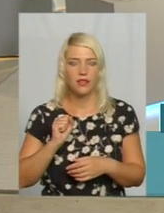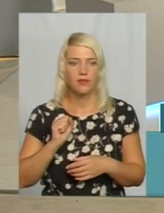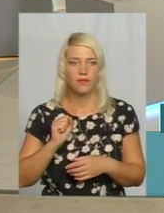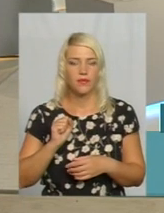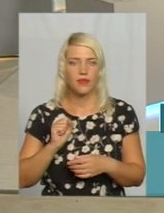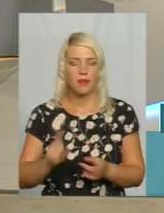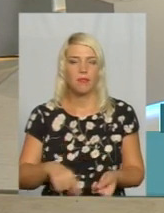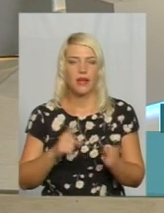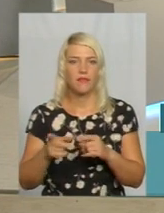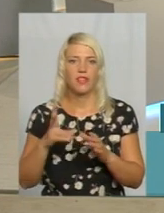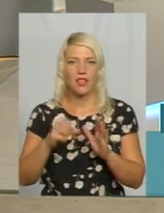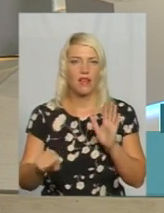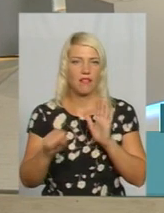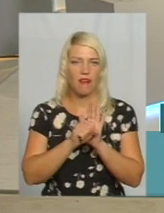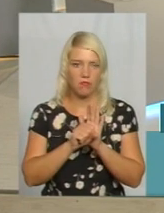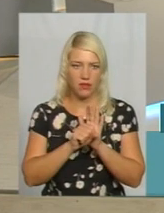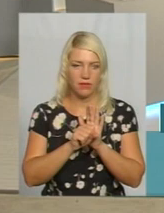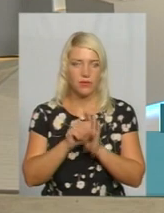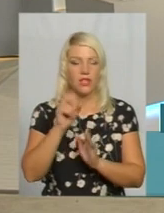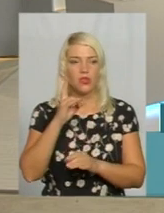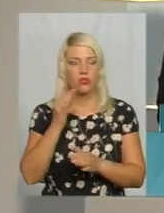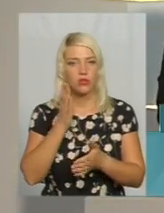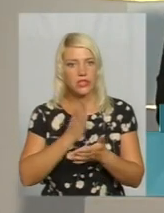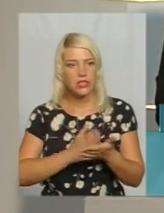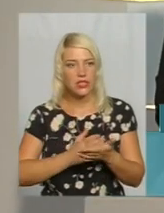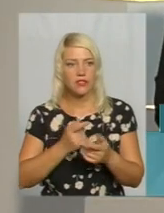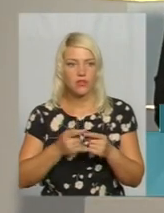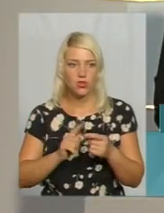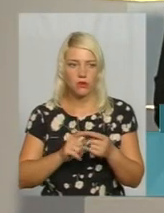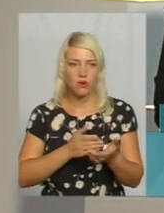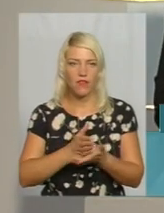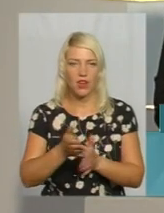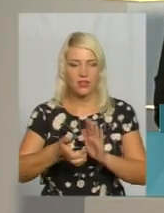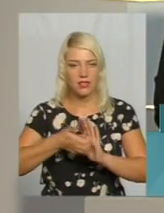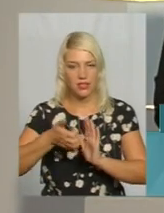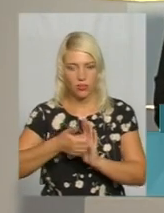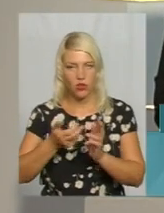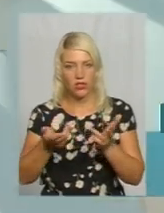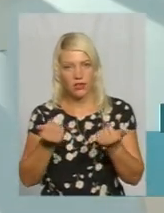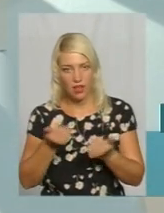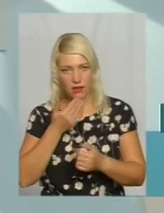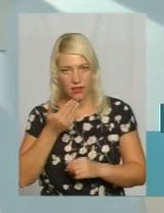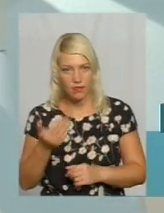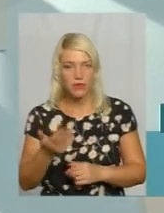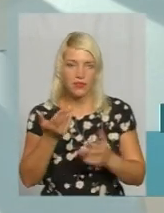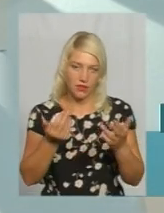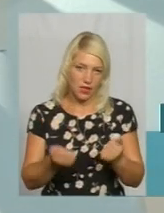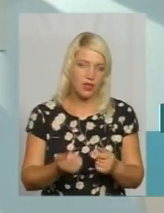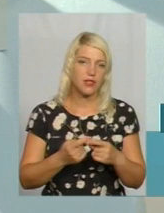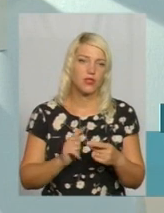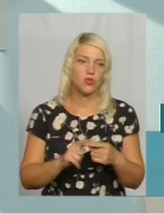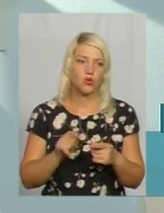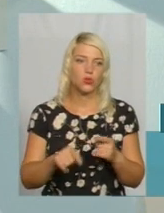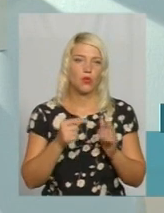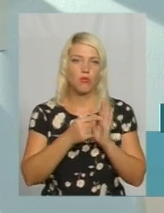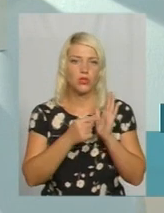перехід на кабель. На кабель на мовлення. Але є і у цьому варіанті недоліки, так? Так, тут розділимо на